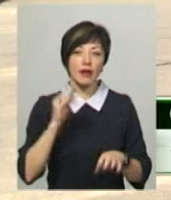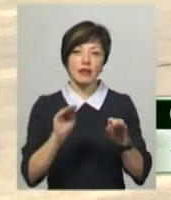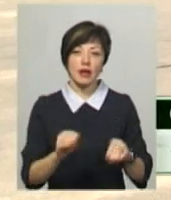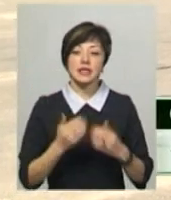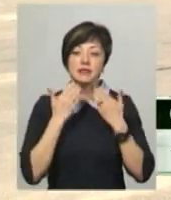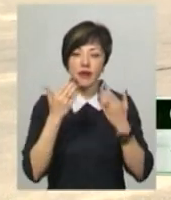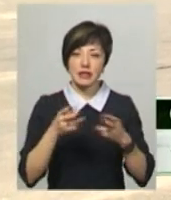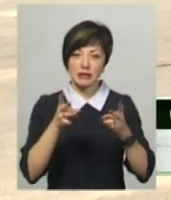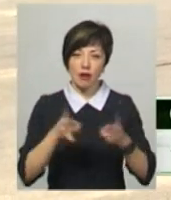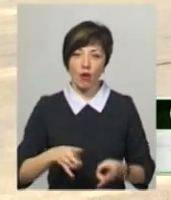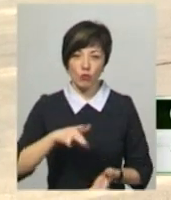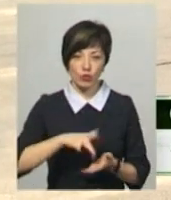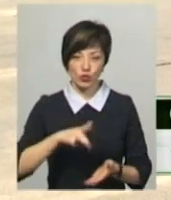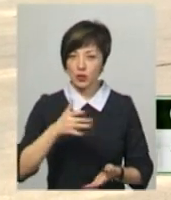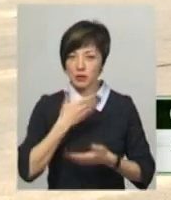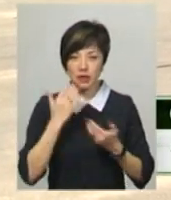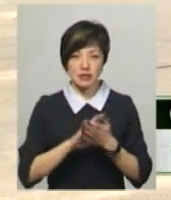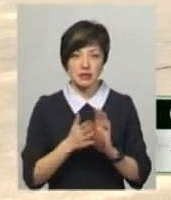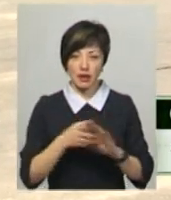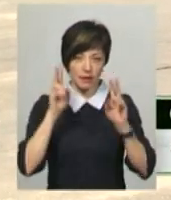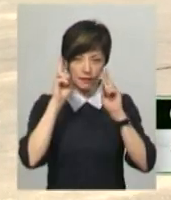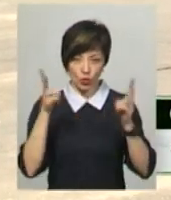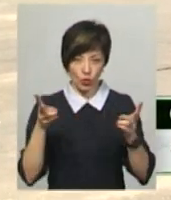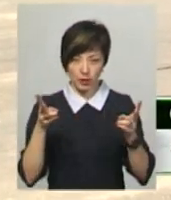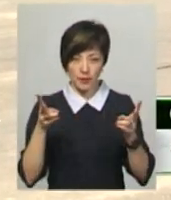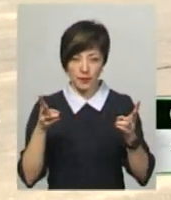звернення з травмпункту немає, стан їх невідомий.